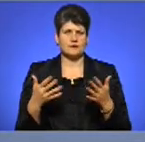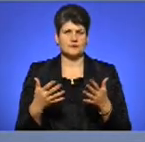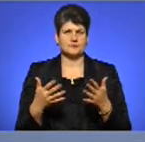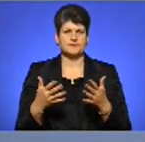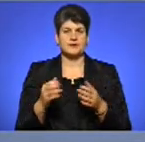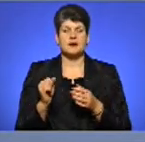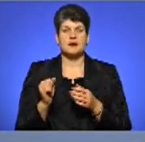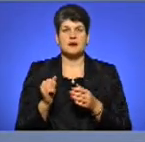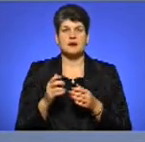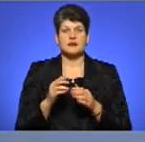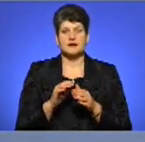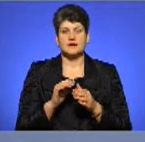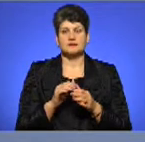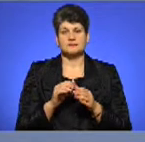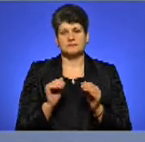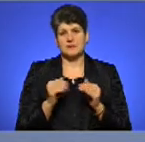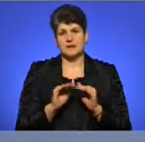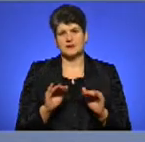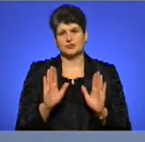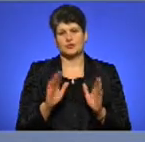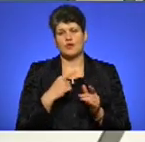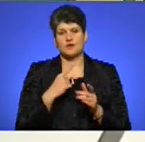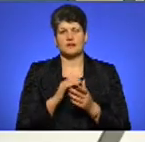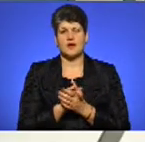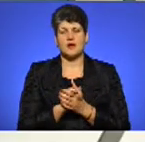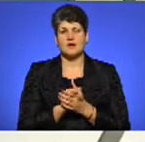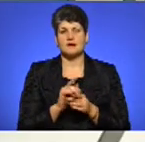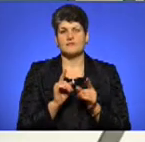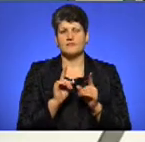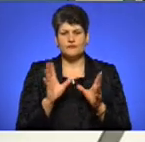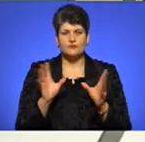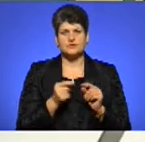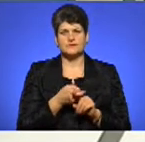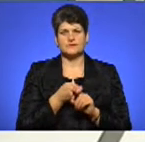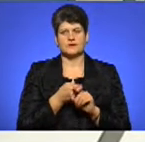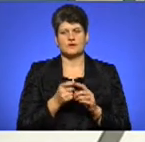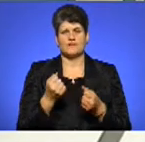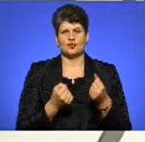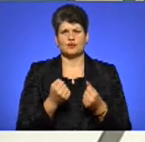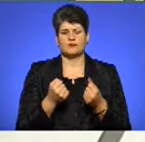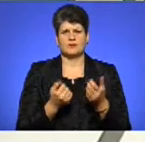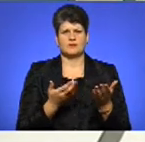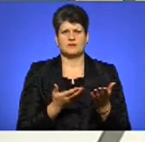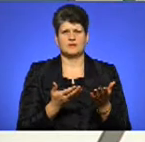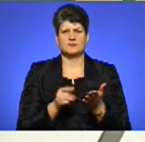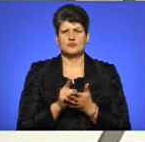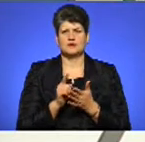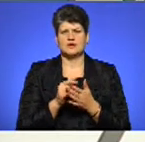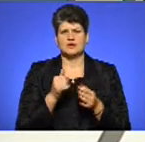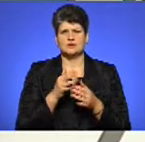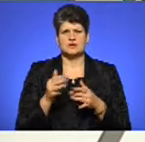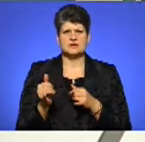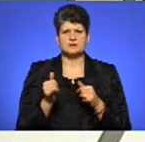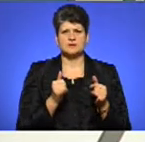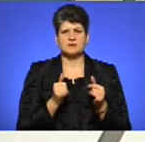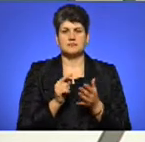асоціювати, як малі діти, автомобілі, дороги, так, мало би йти туди. При чому тут пенсіонери, пенсійний фонд, де вони не змогли забезпечити